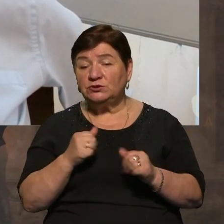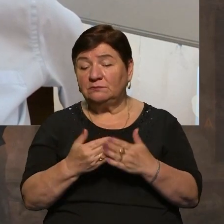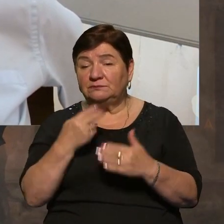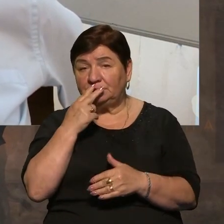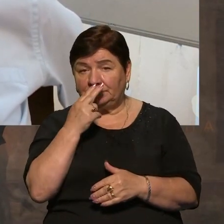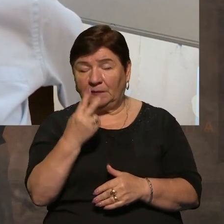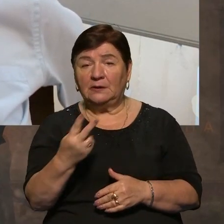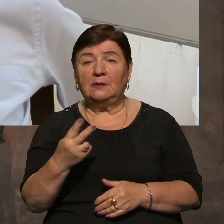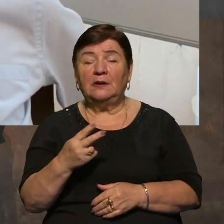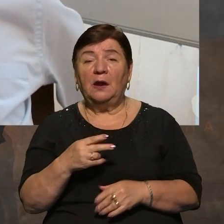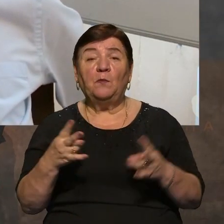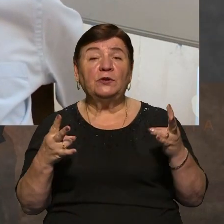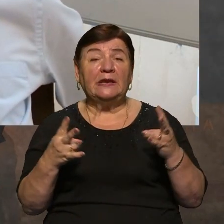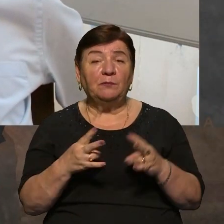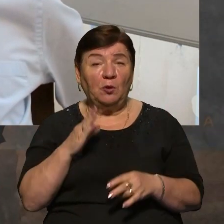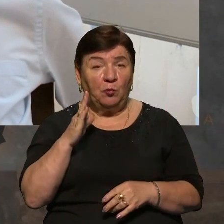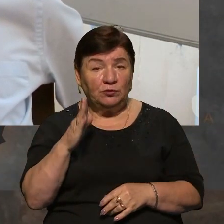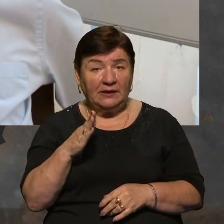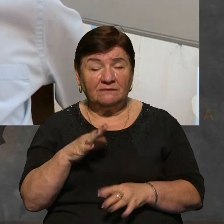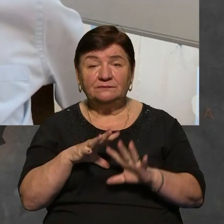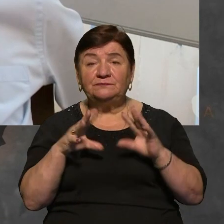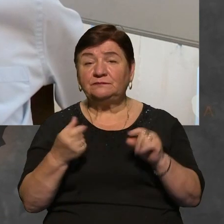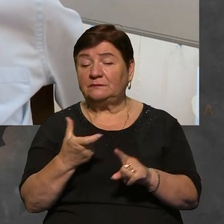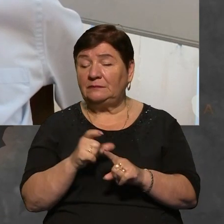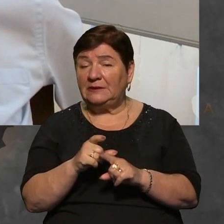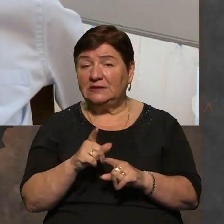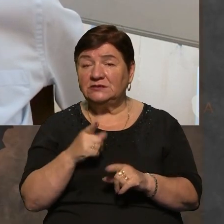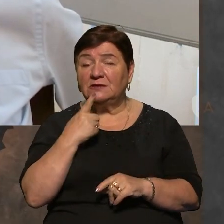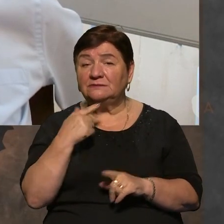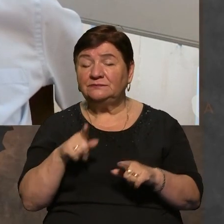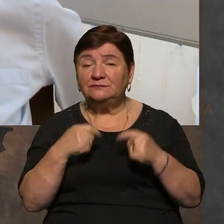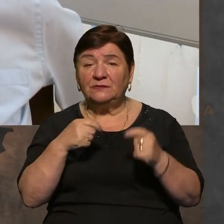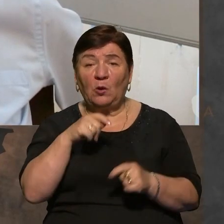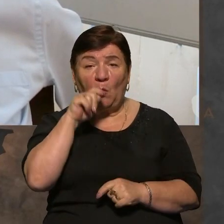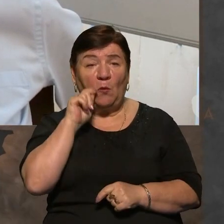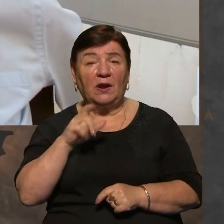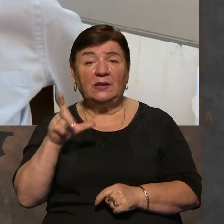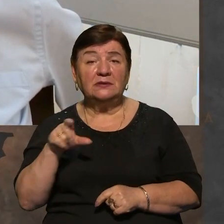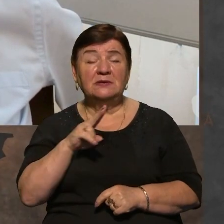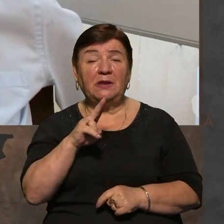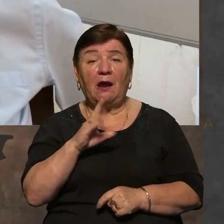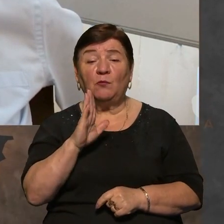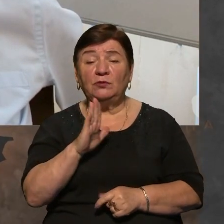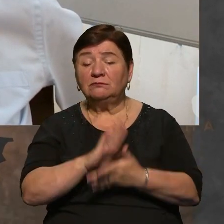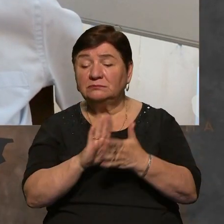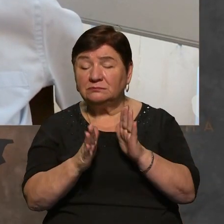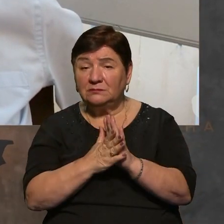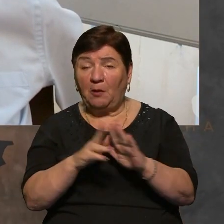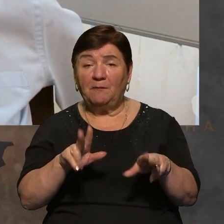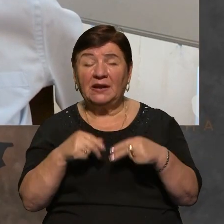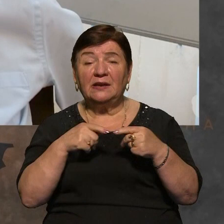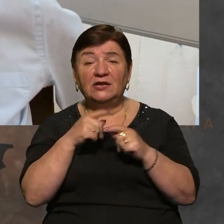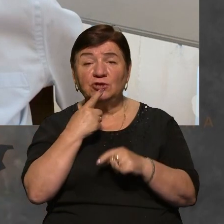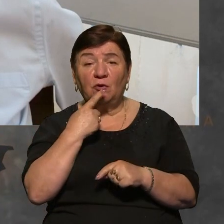майбутньому потрібно буде все-таки більше здавати кров українцям? І, власне, як буде налагоджений цей процес передачі крові